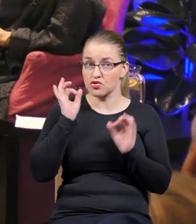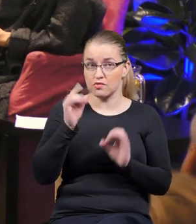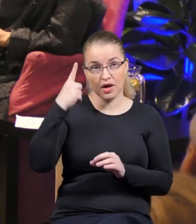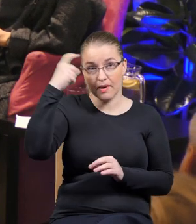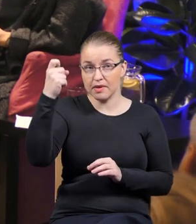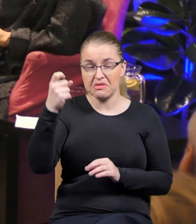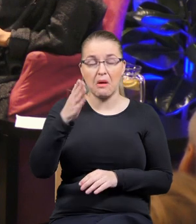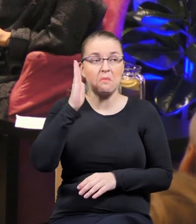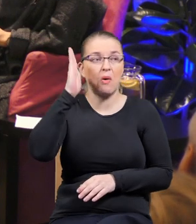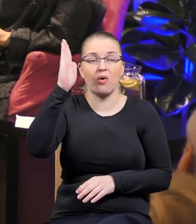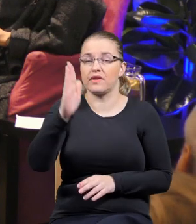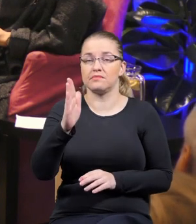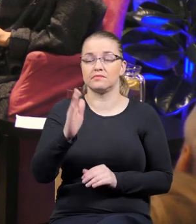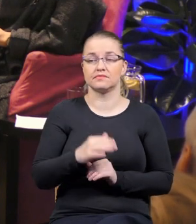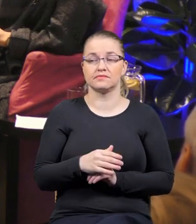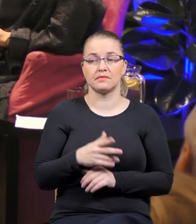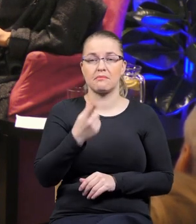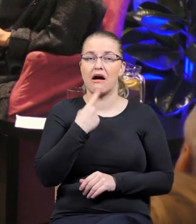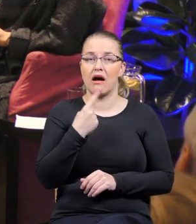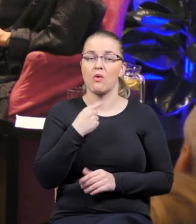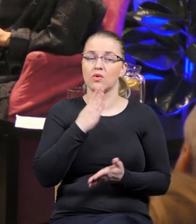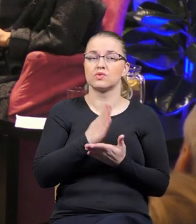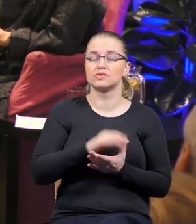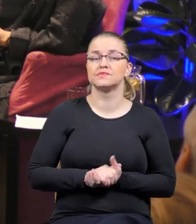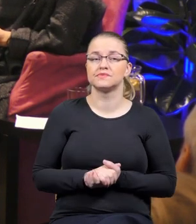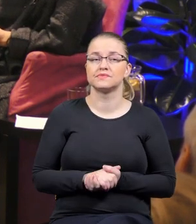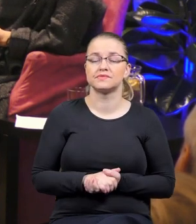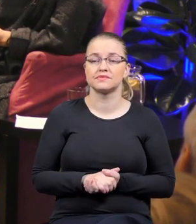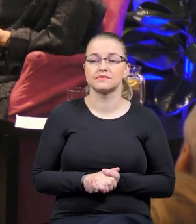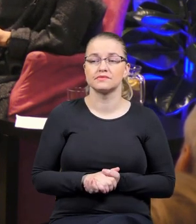a późniejsze czasy już mniej. Niestety.